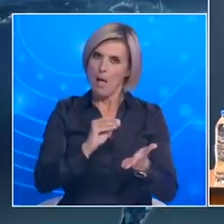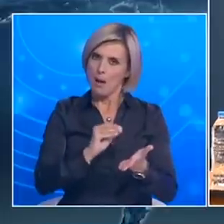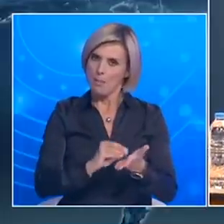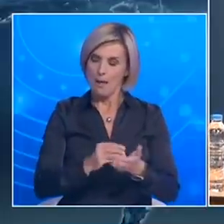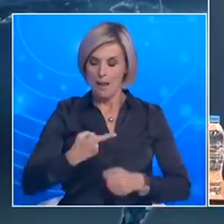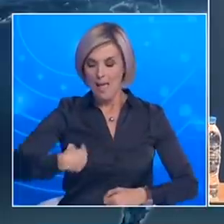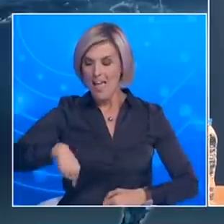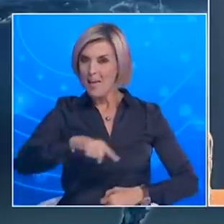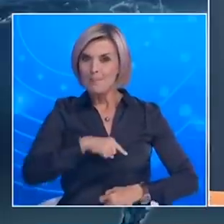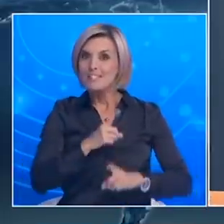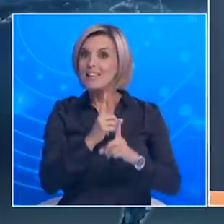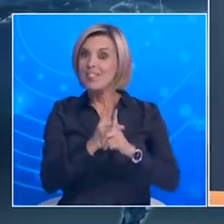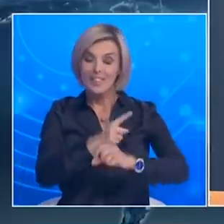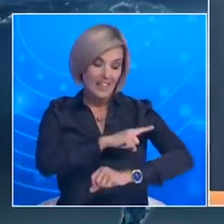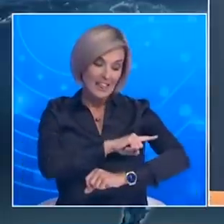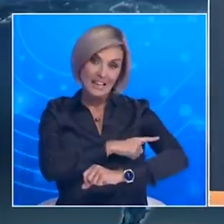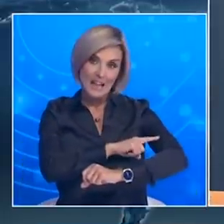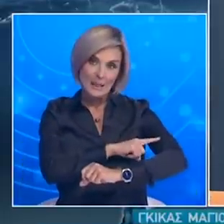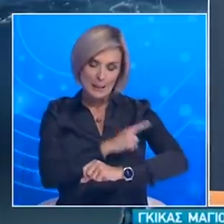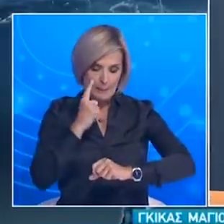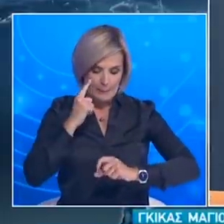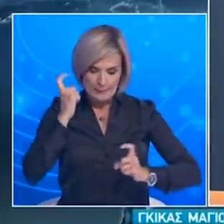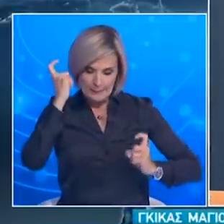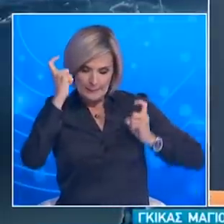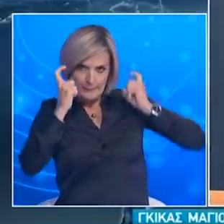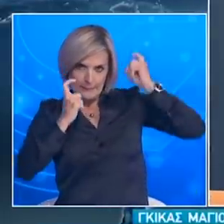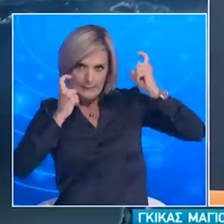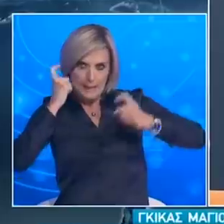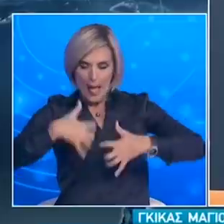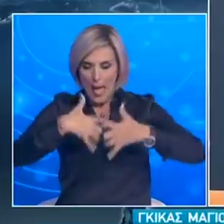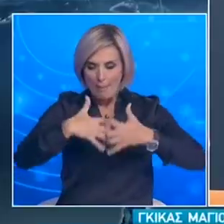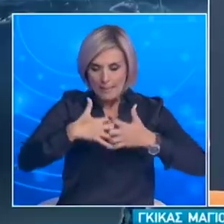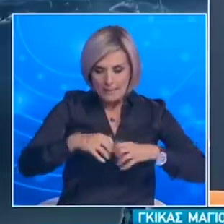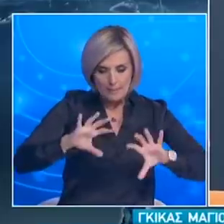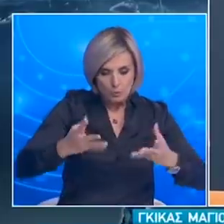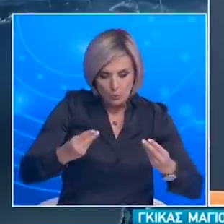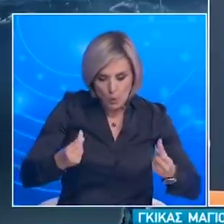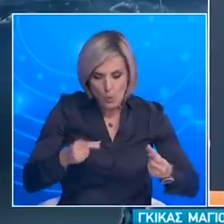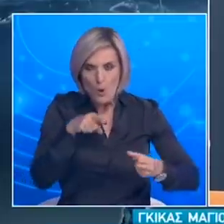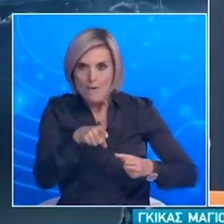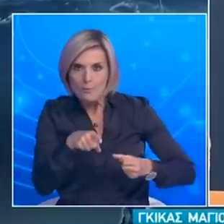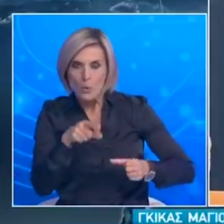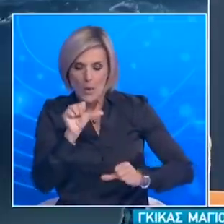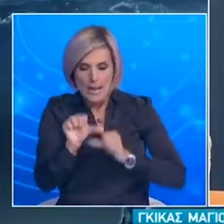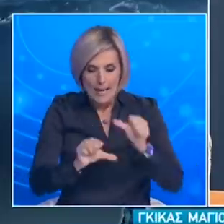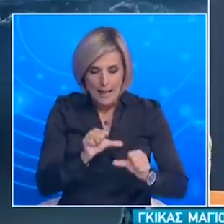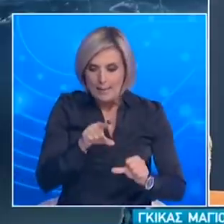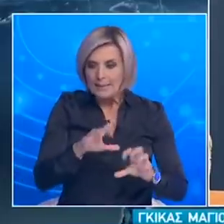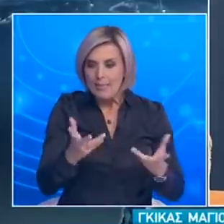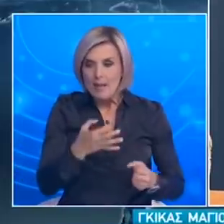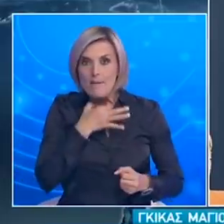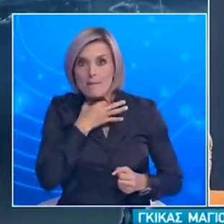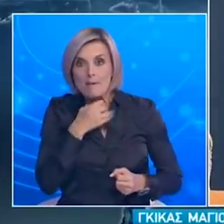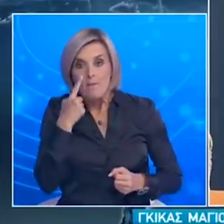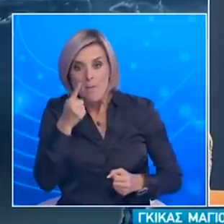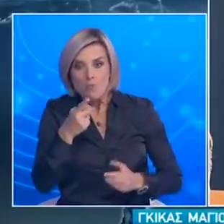εμείς οι λοιμοξιολόγοι επεξεργαζόμαστε πολλά σενάρια Εάν ρωτάτε αν είναι ένα σενάριο το οποίο μπορούμε να δούμε όταν ζωριστούν